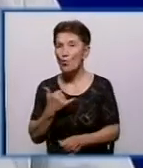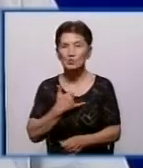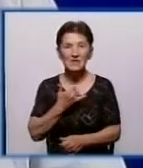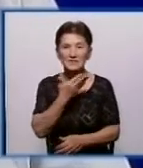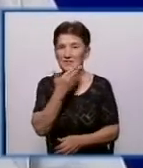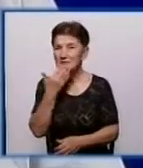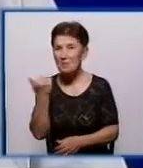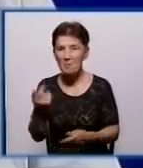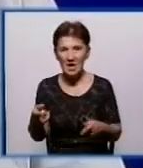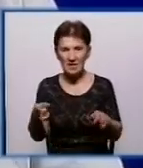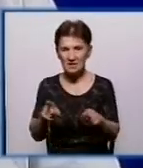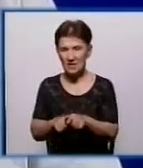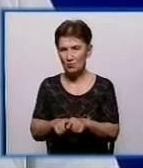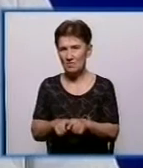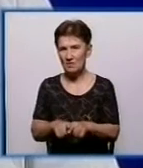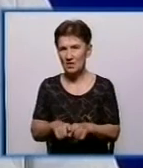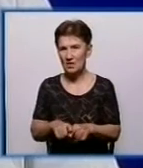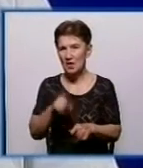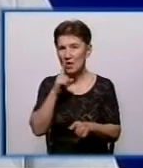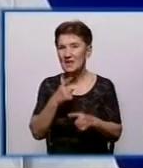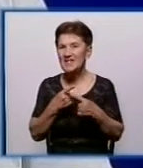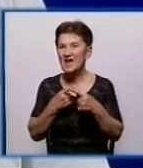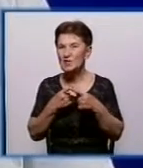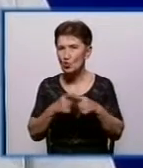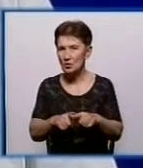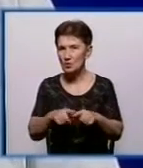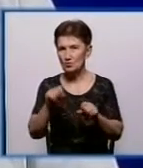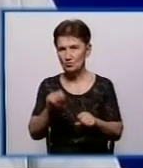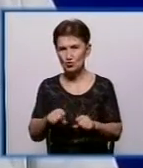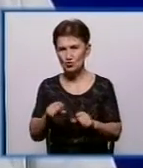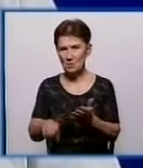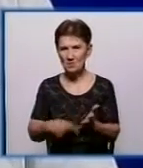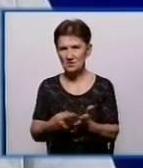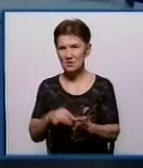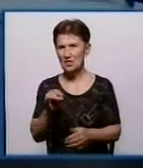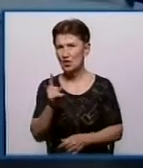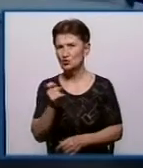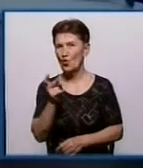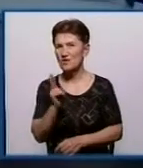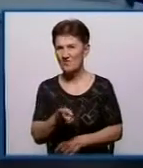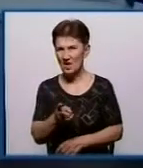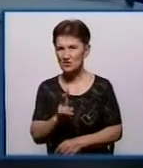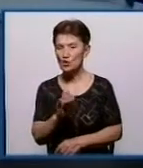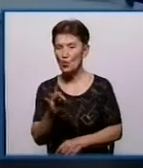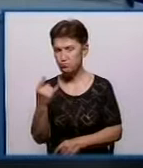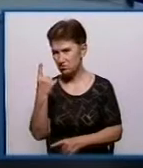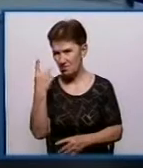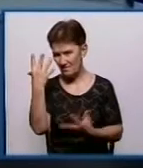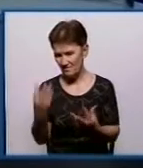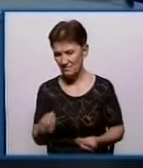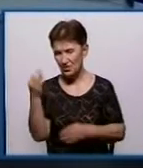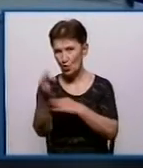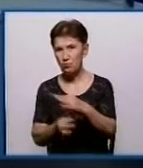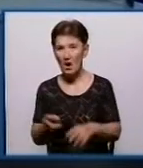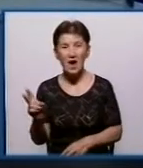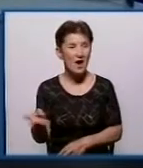розуміння, як споживчий попит. Технологічно ми можемо закачати в місто Кропивницький 120 тисяч метрів кубічних на дубу, тільки ніхто ж